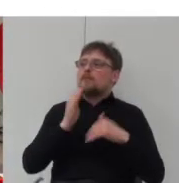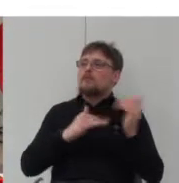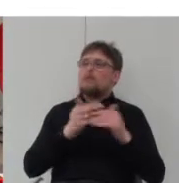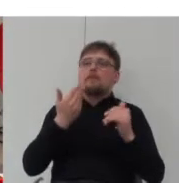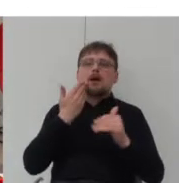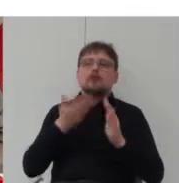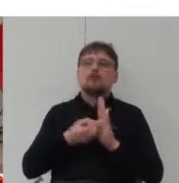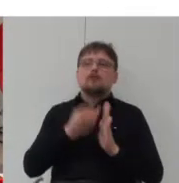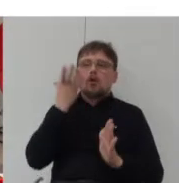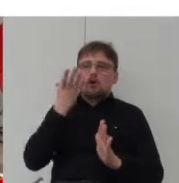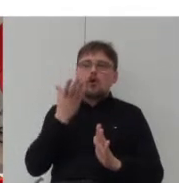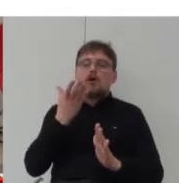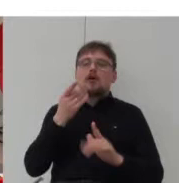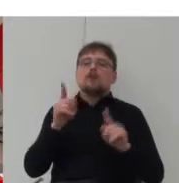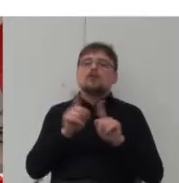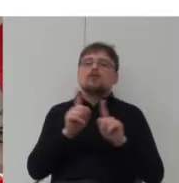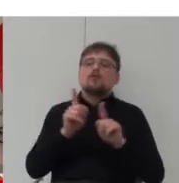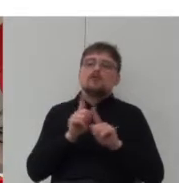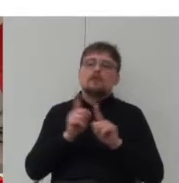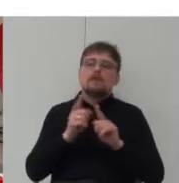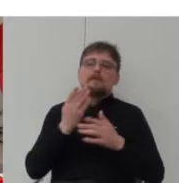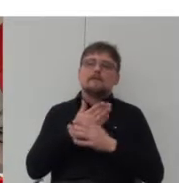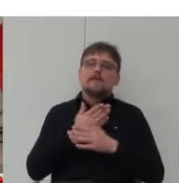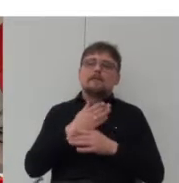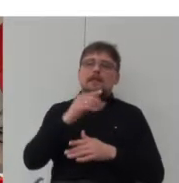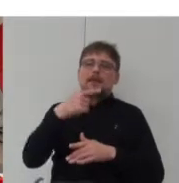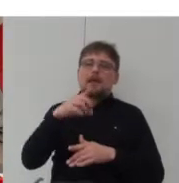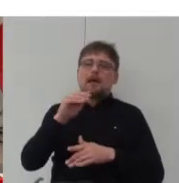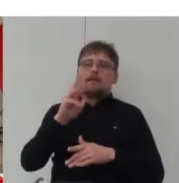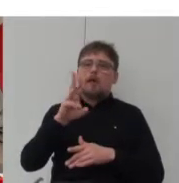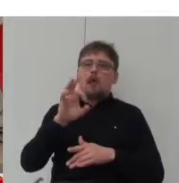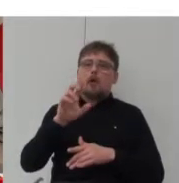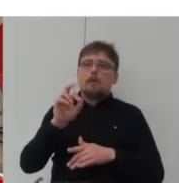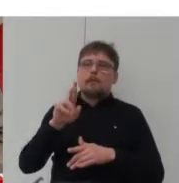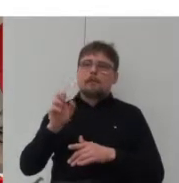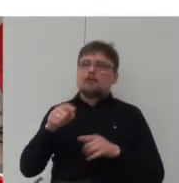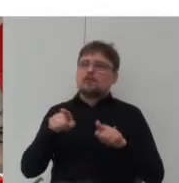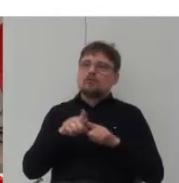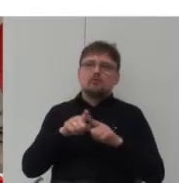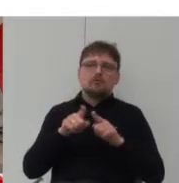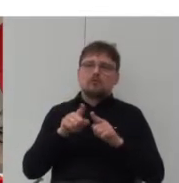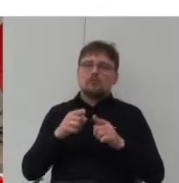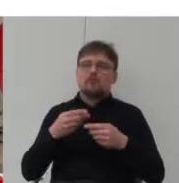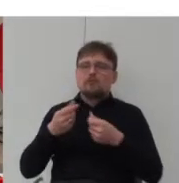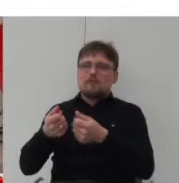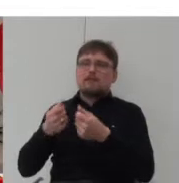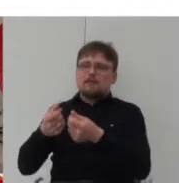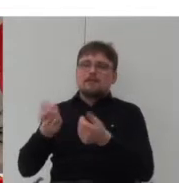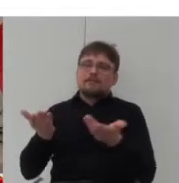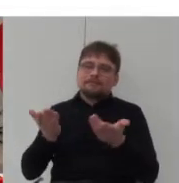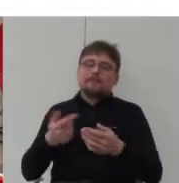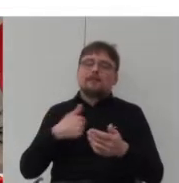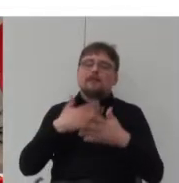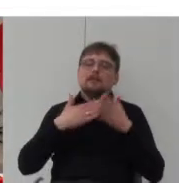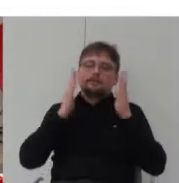wysoką a także marżą deweloperską ja właśnie w swojej prezentacji chciałbym skupić się przede wszystkim